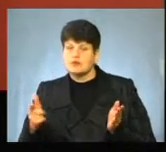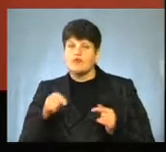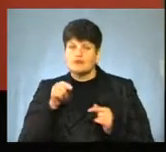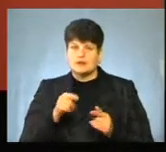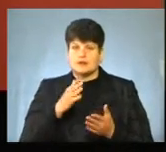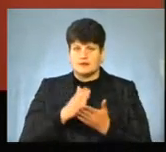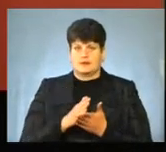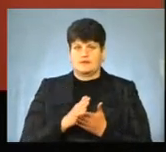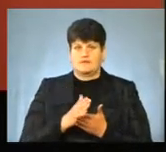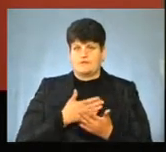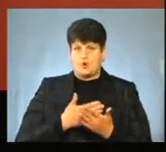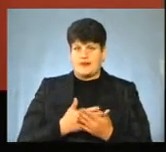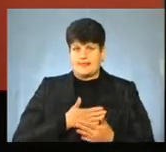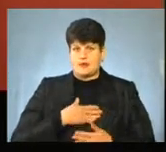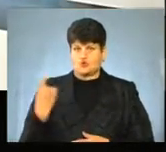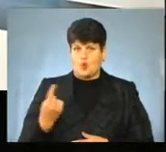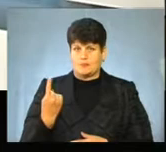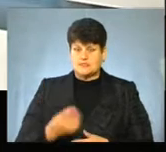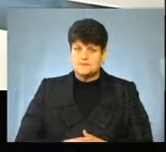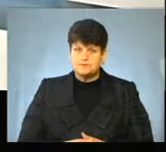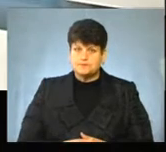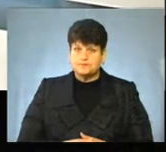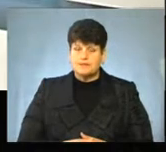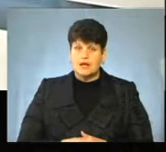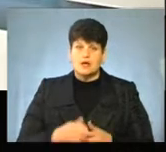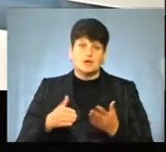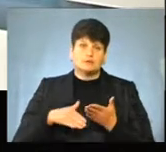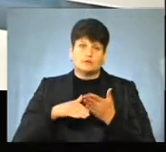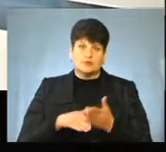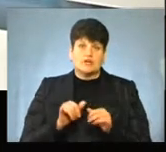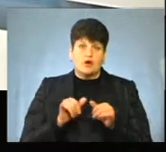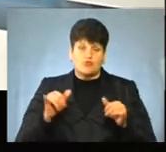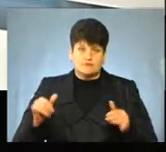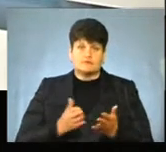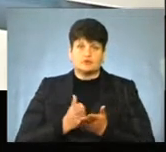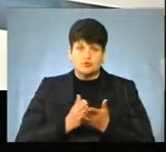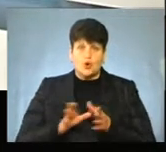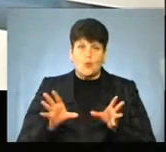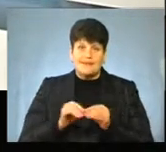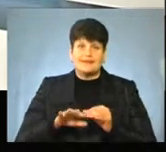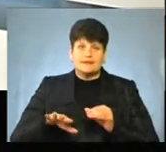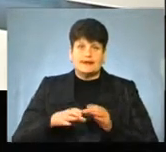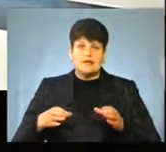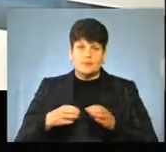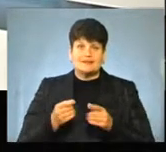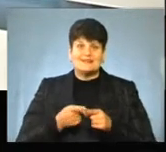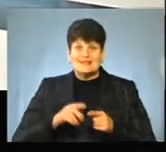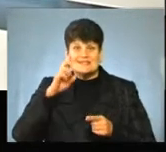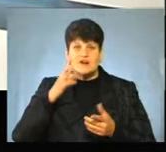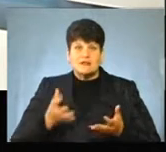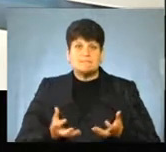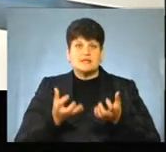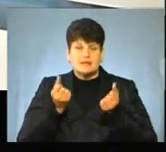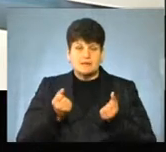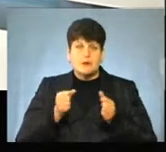до громади нашої області? Субвенція на розвиток інфраструктури об'єднаних територіальних громад – це державна підтримка